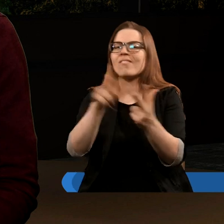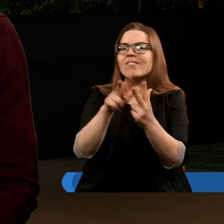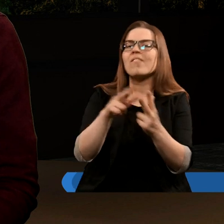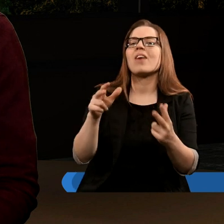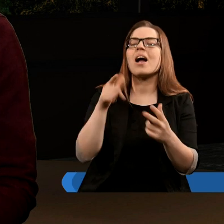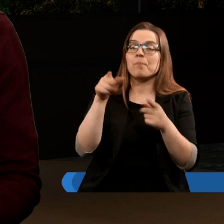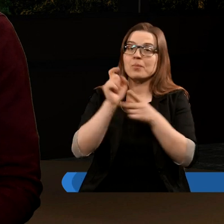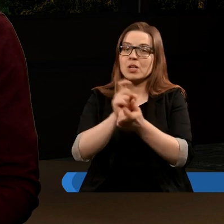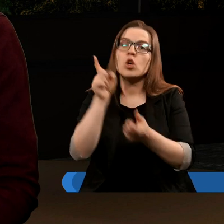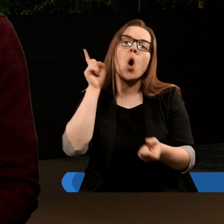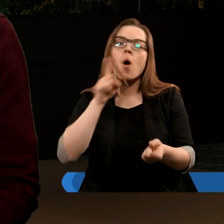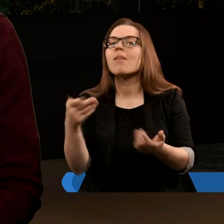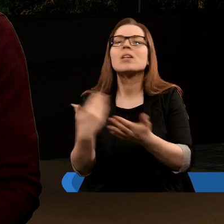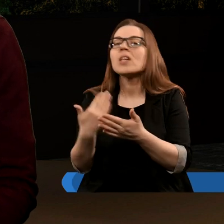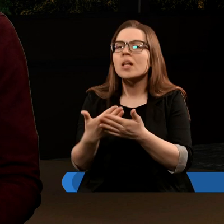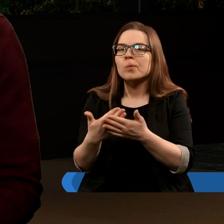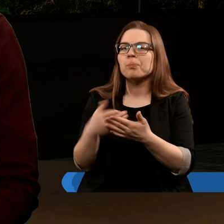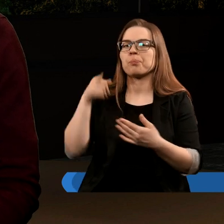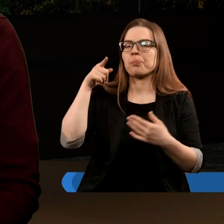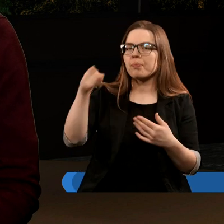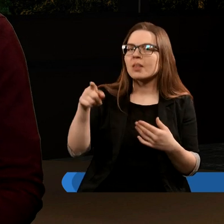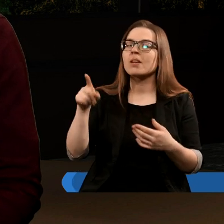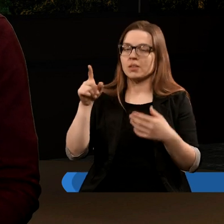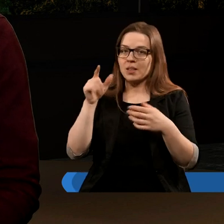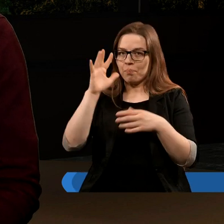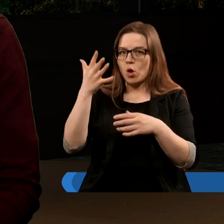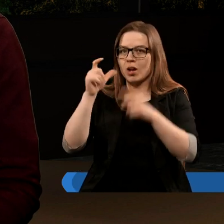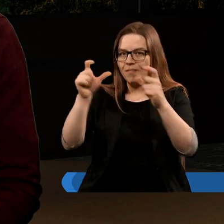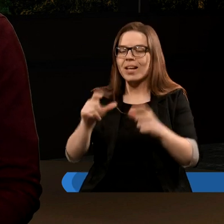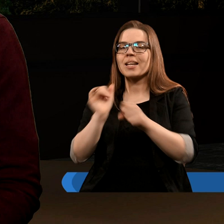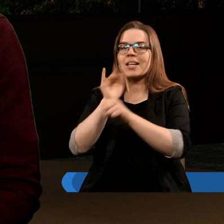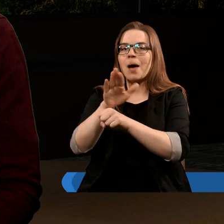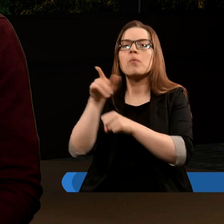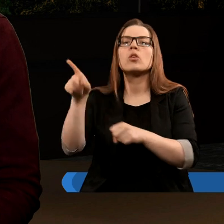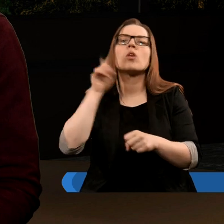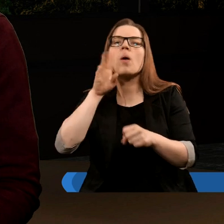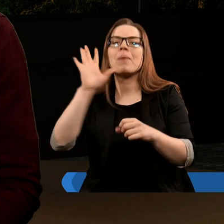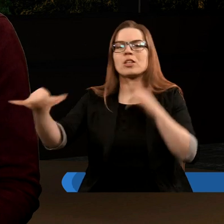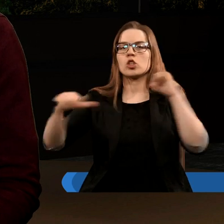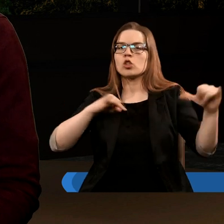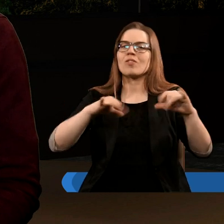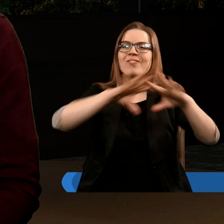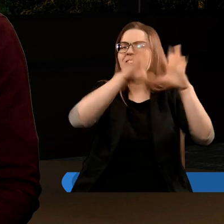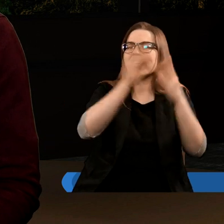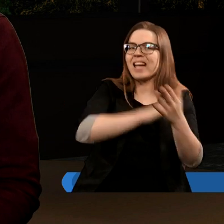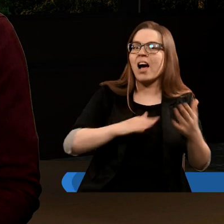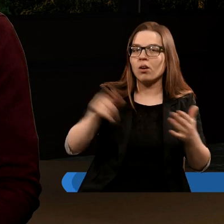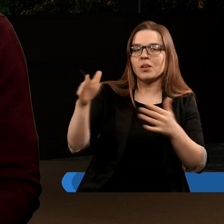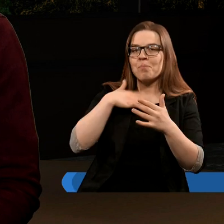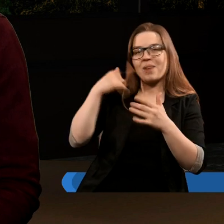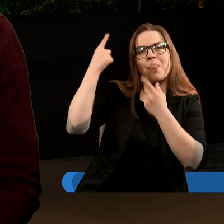chłopczykowi, dlatego że on, jak piąty werset zapowiada, będzie rządził wszystkimi narodami,